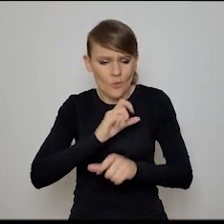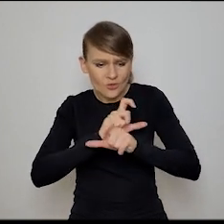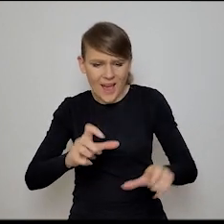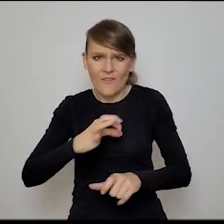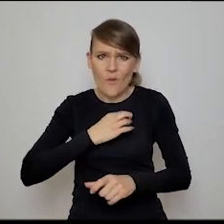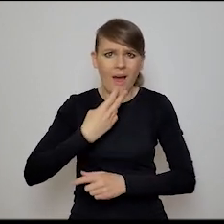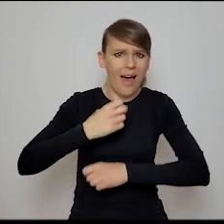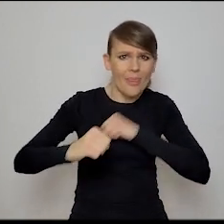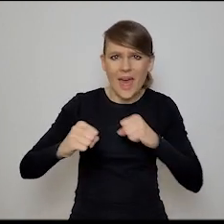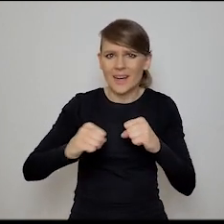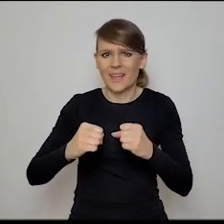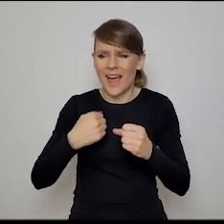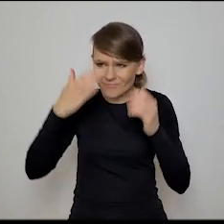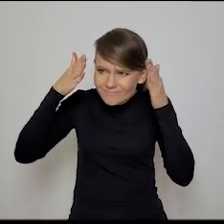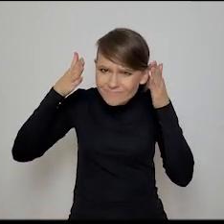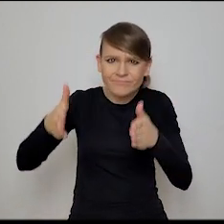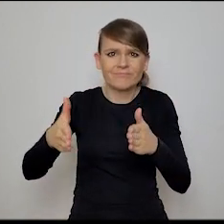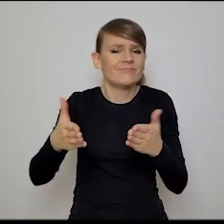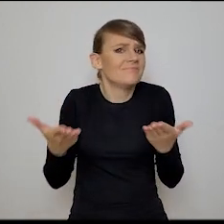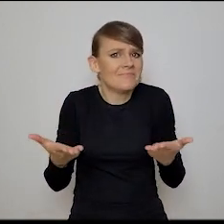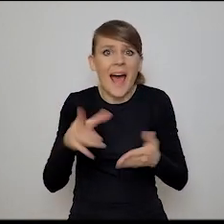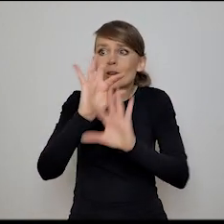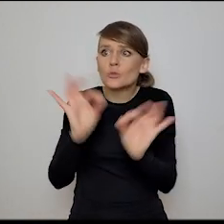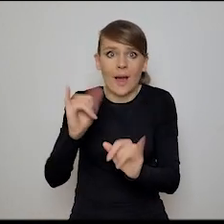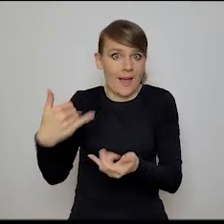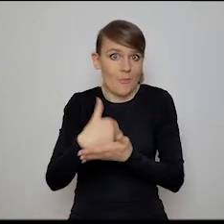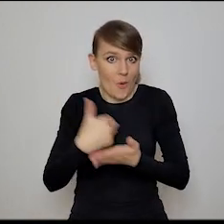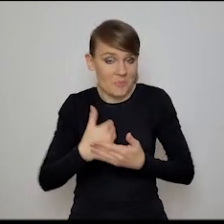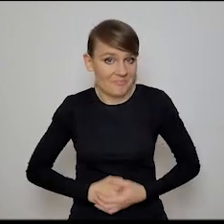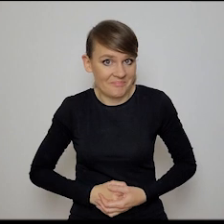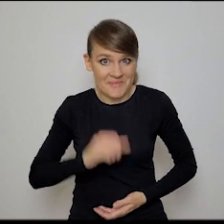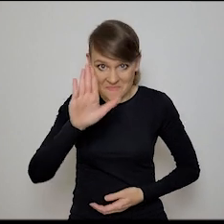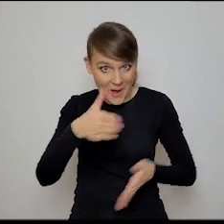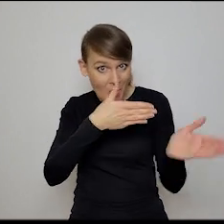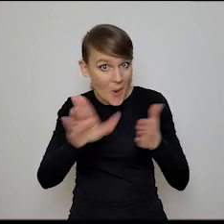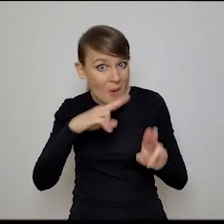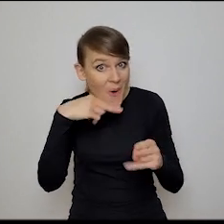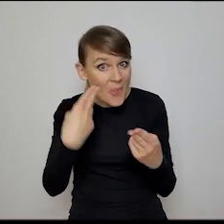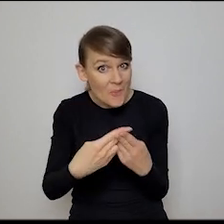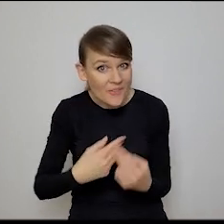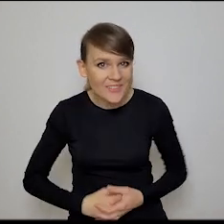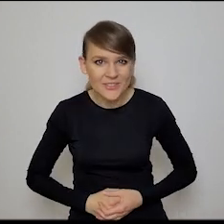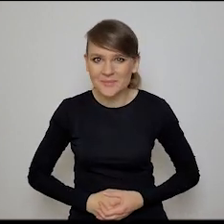sztuka może nam w tym pomóc? Masz jakąś gotową odpowiedź na tak postawione pytanie?